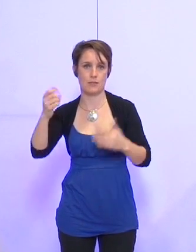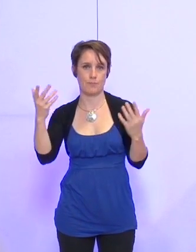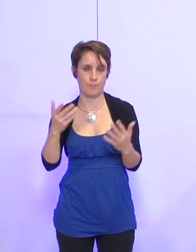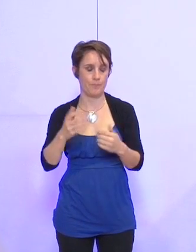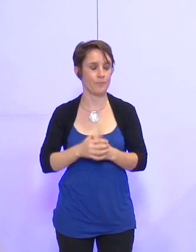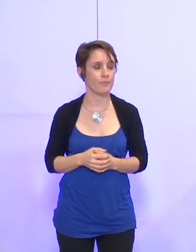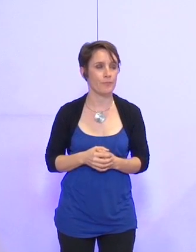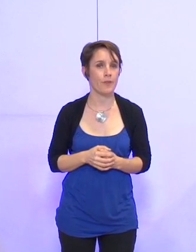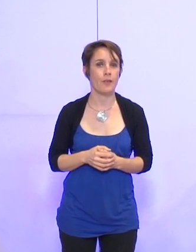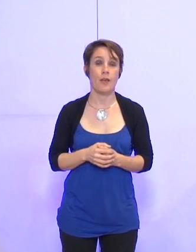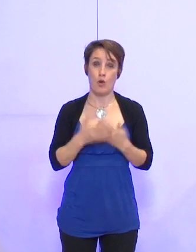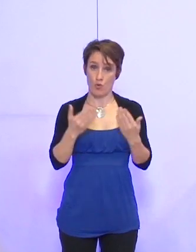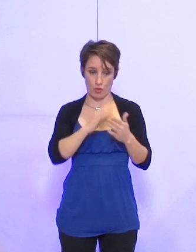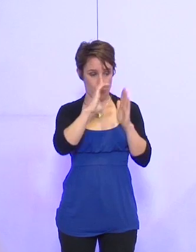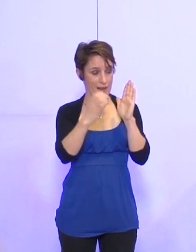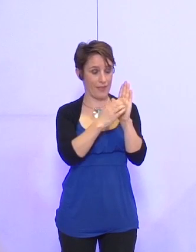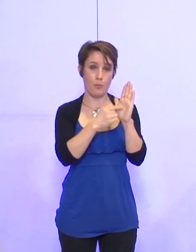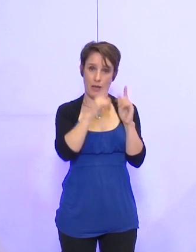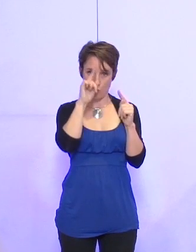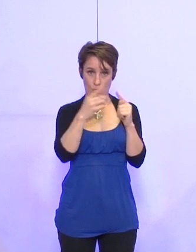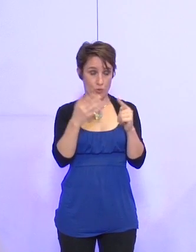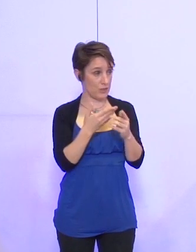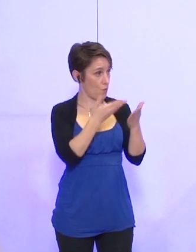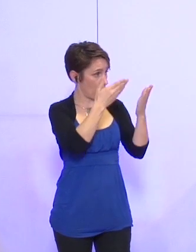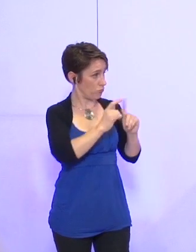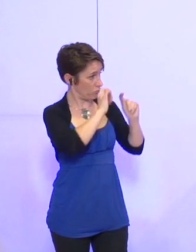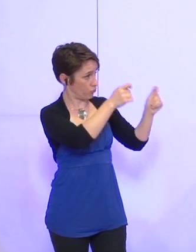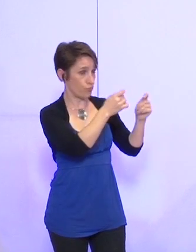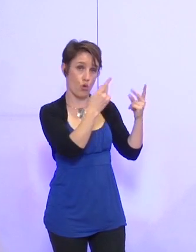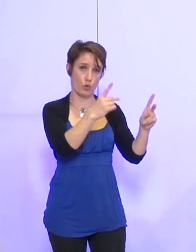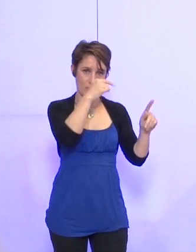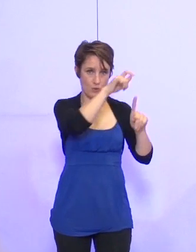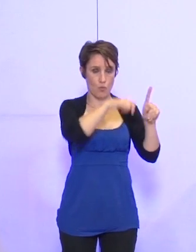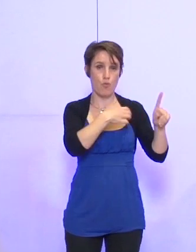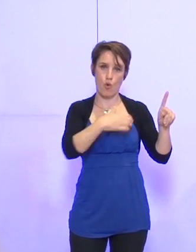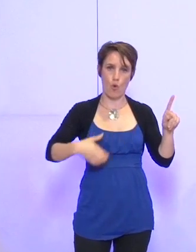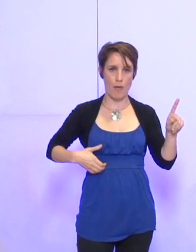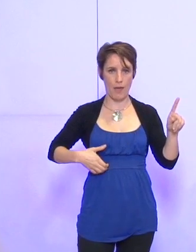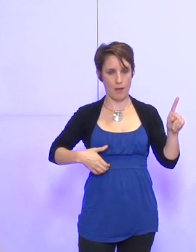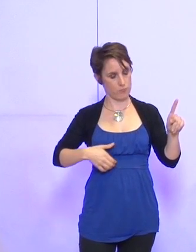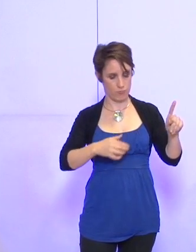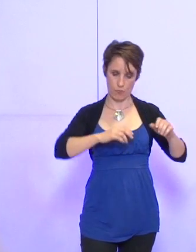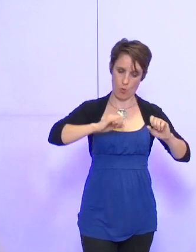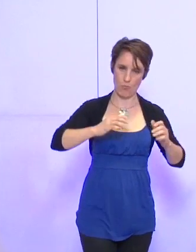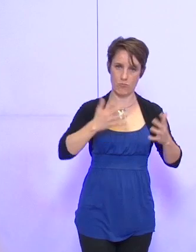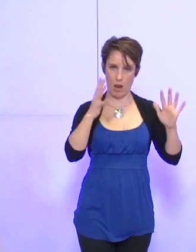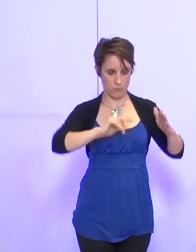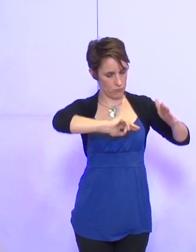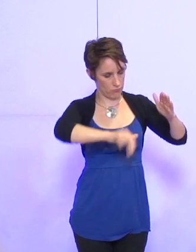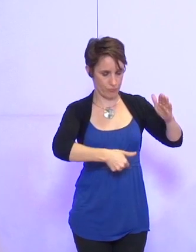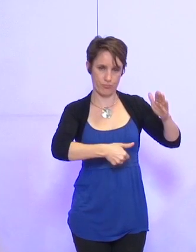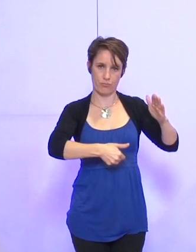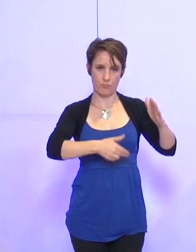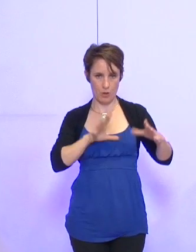présente délibération a pour objet d'autoriser le maire à devenir co-signataire du contrat ESS aux côtés des partenaires régionaux. Cette co-signature